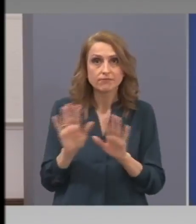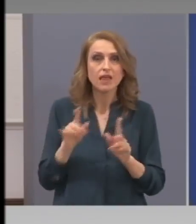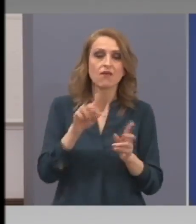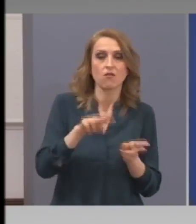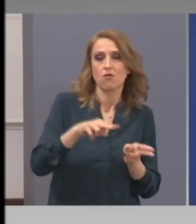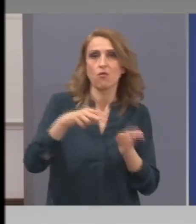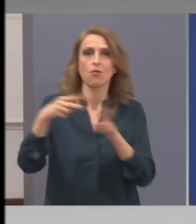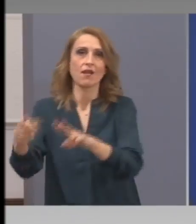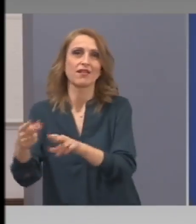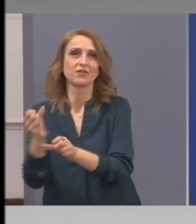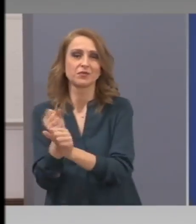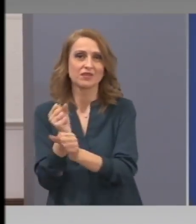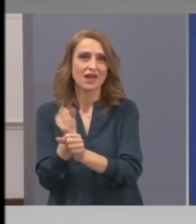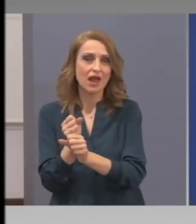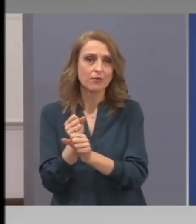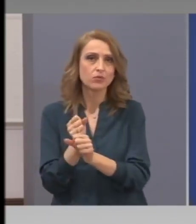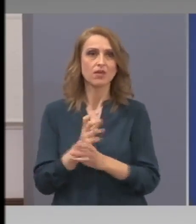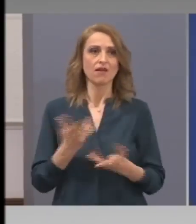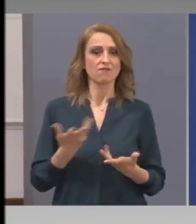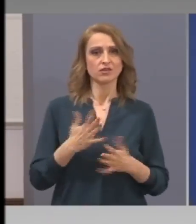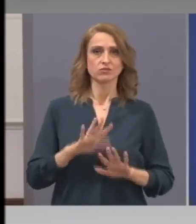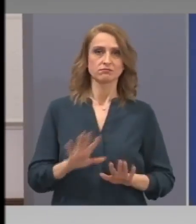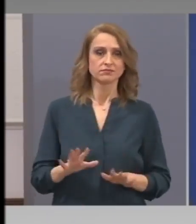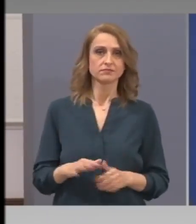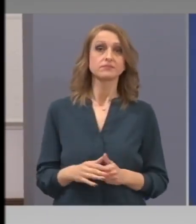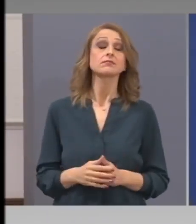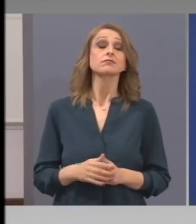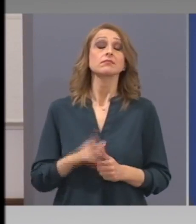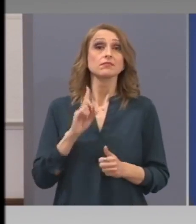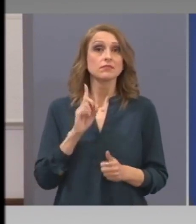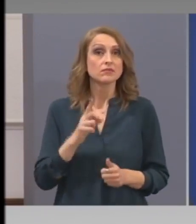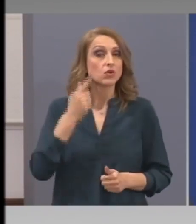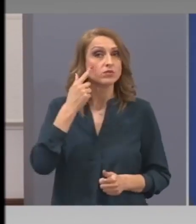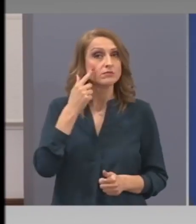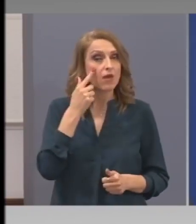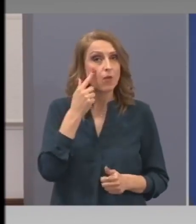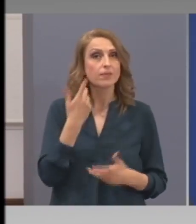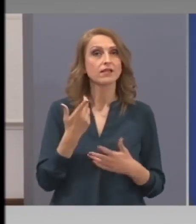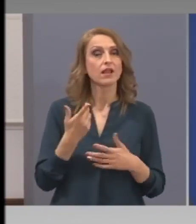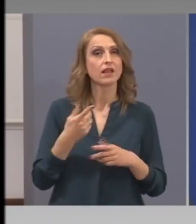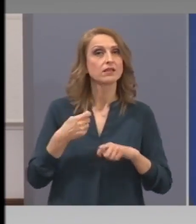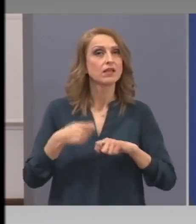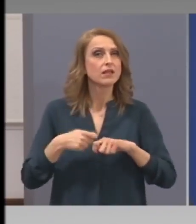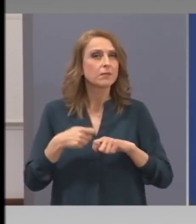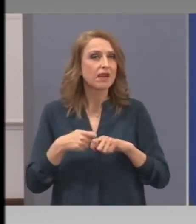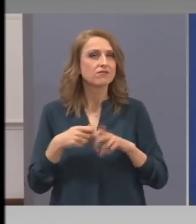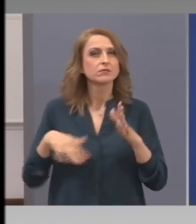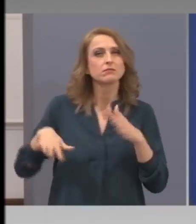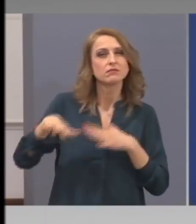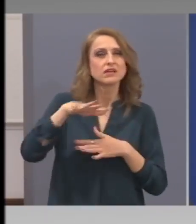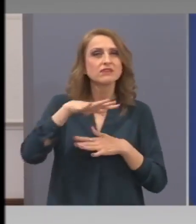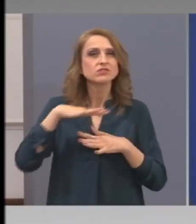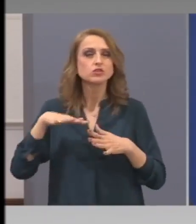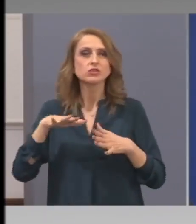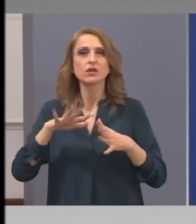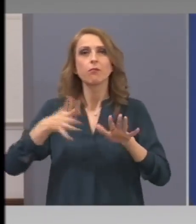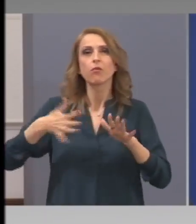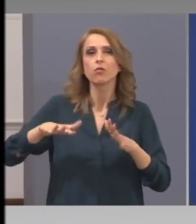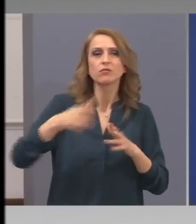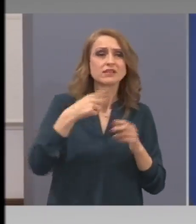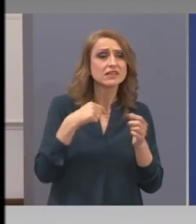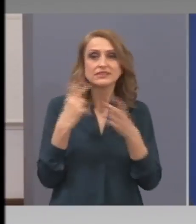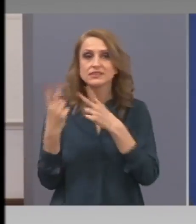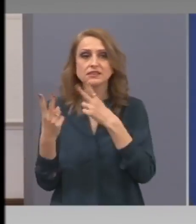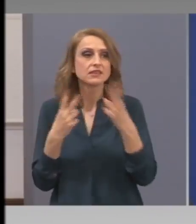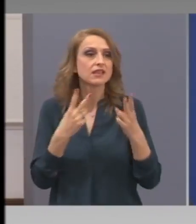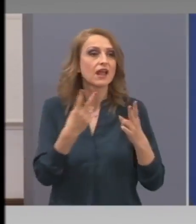вие да можете да си стъпите на крака. Но сме опитали с мерките, които днес презентираме, да покривем всички ситуации от живота, в които